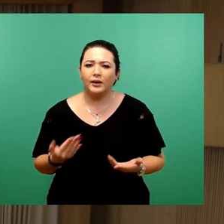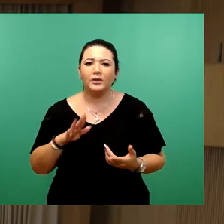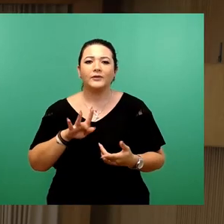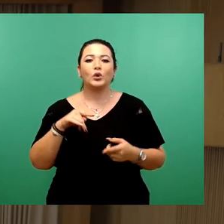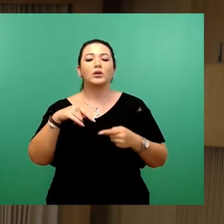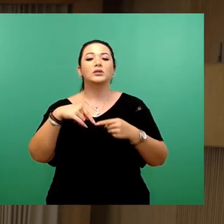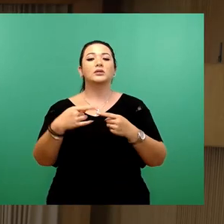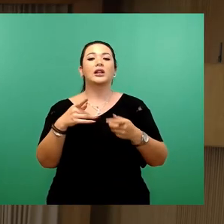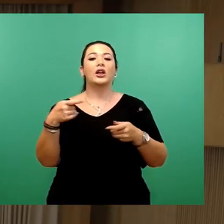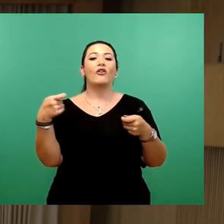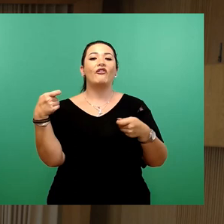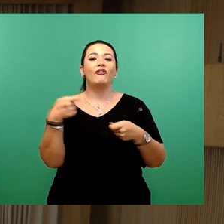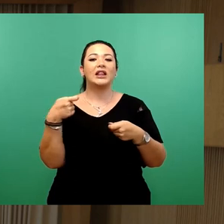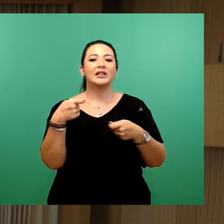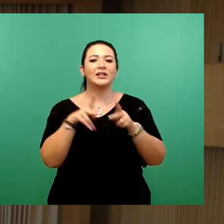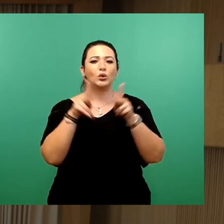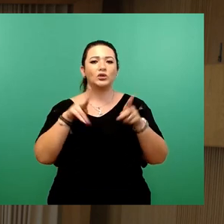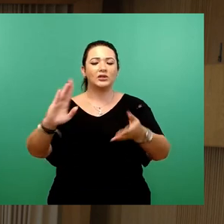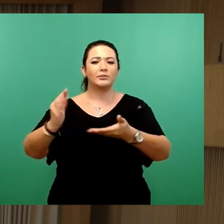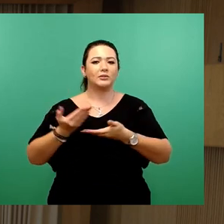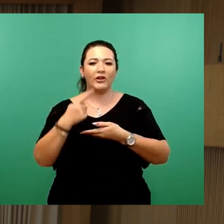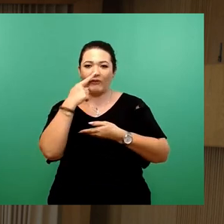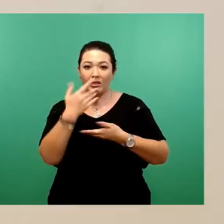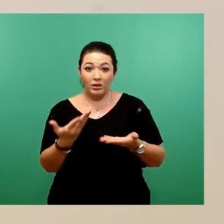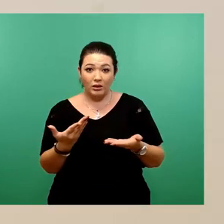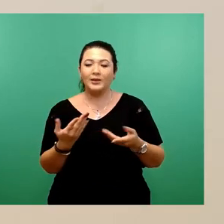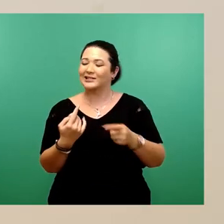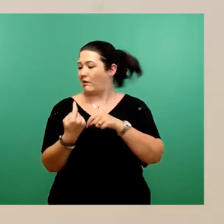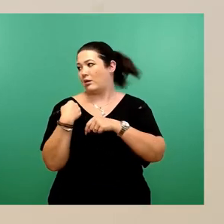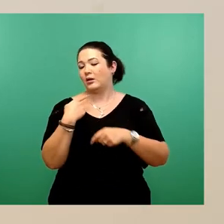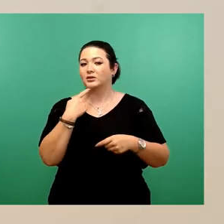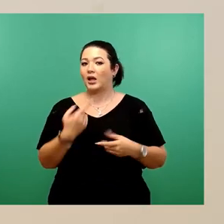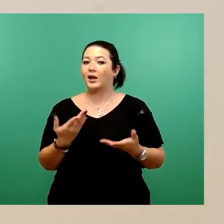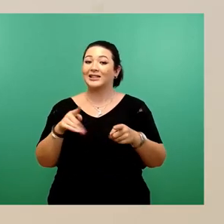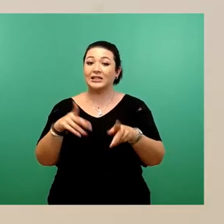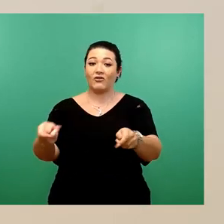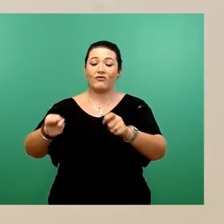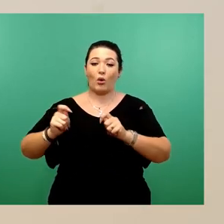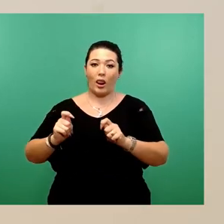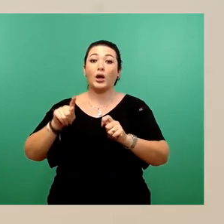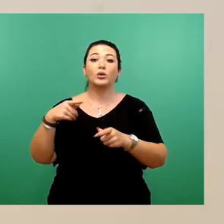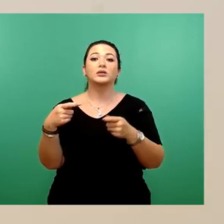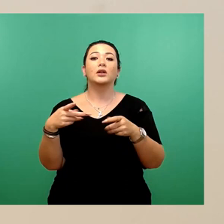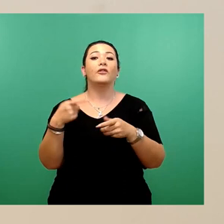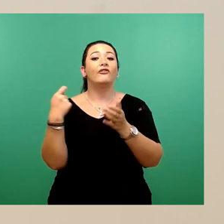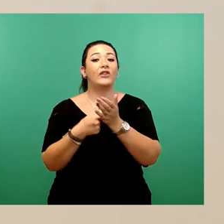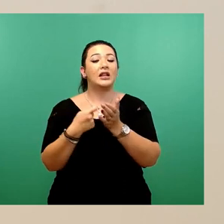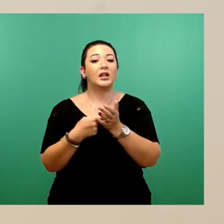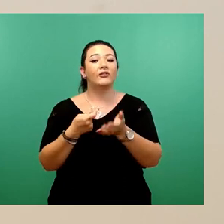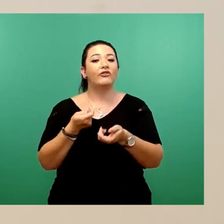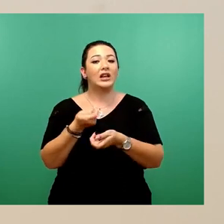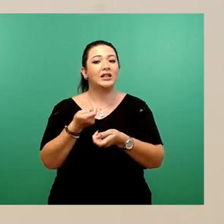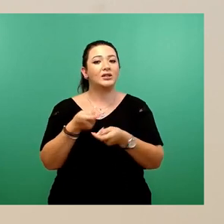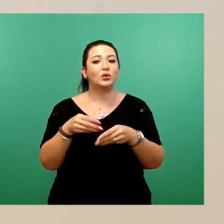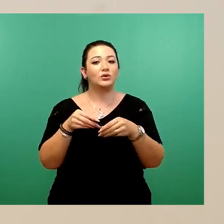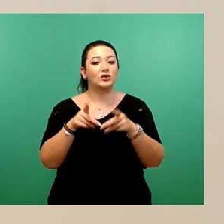Finanzierungskonzept? Hatte ich gerade gesagt, auch diese Vorlage und Finanzierungskonzept heißt Informationsvorlage über